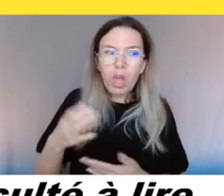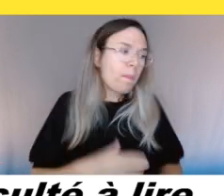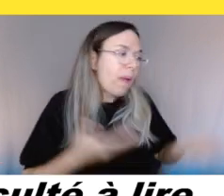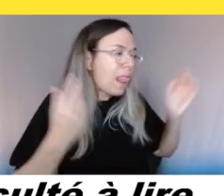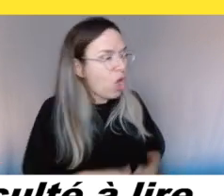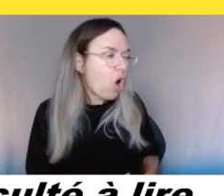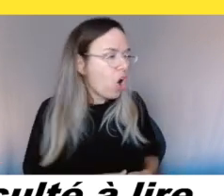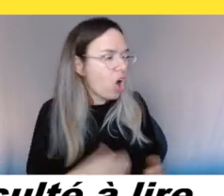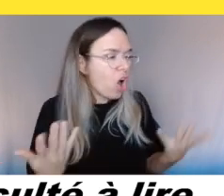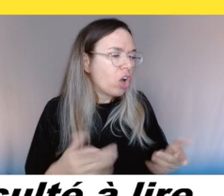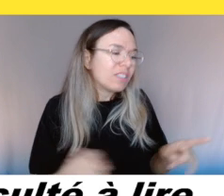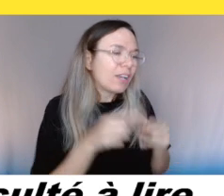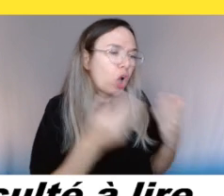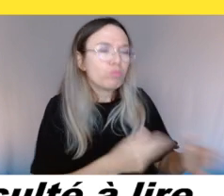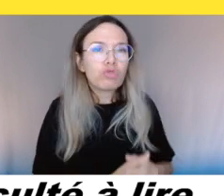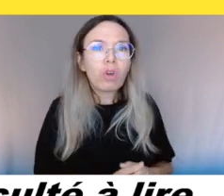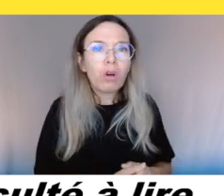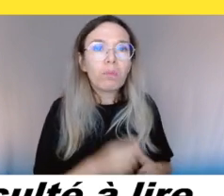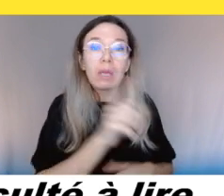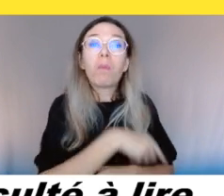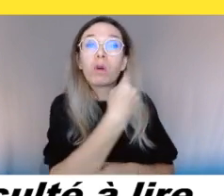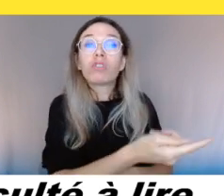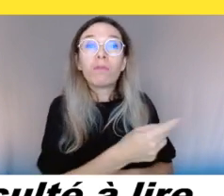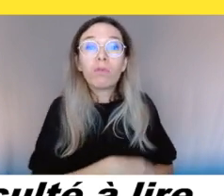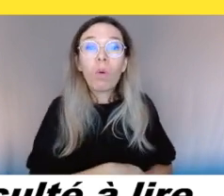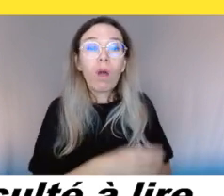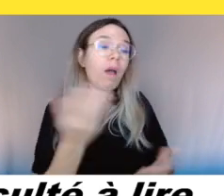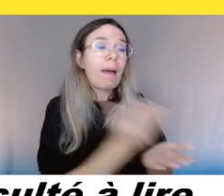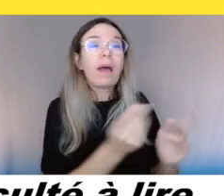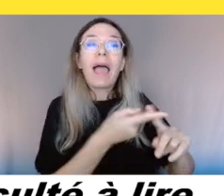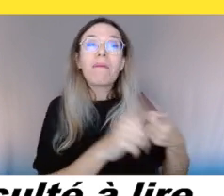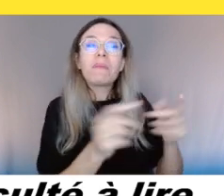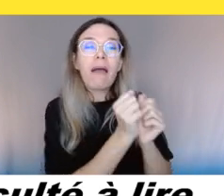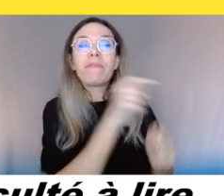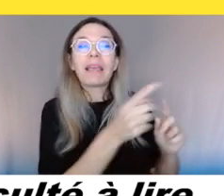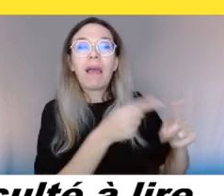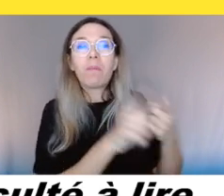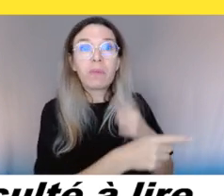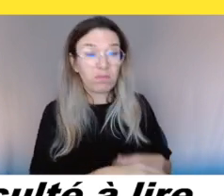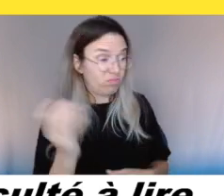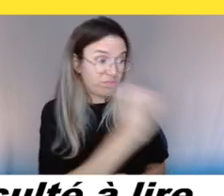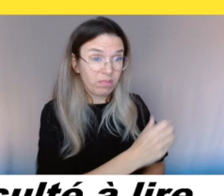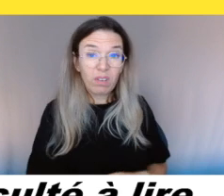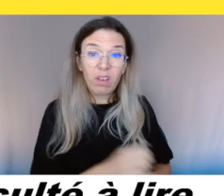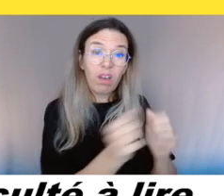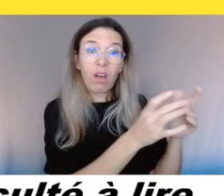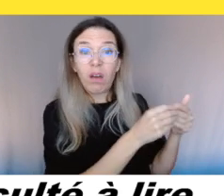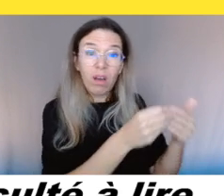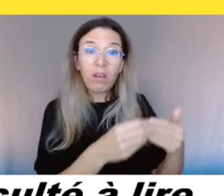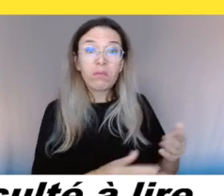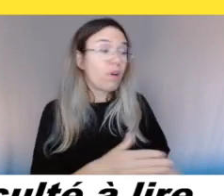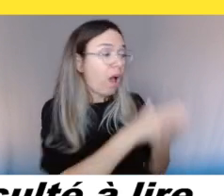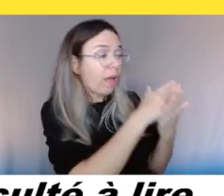besoin ? » puis là, a une petite commie qui a dit « Ah ben moi, je peux t'aider. » Puis là, la